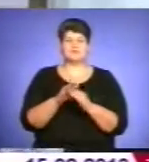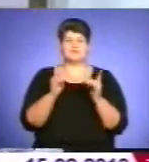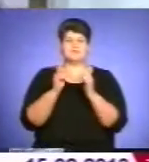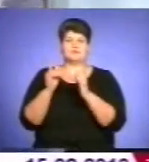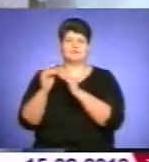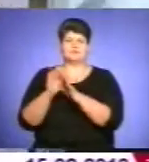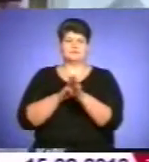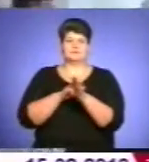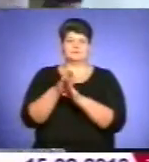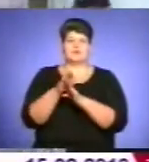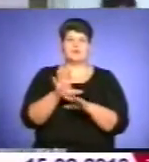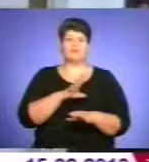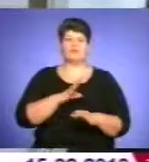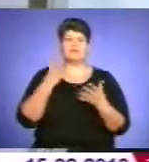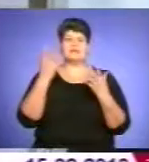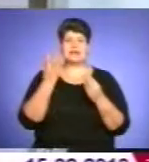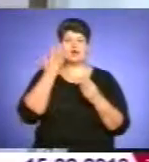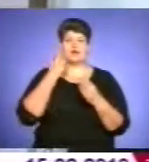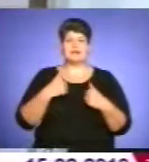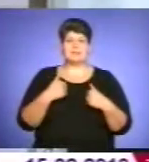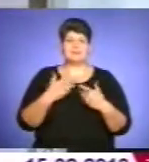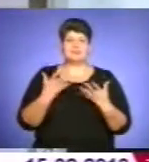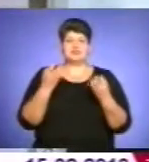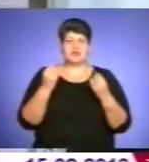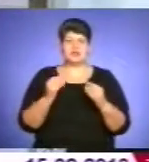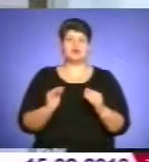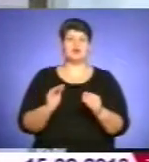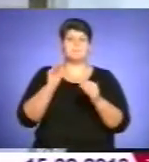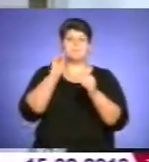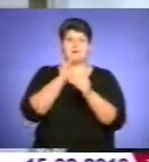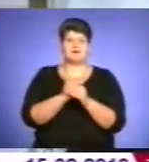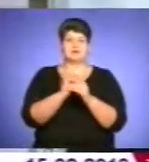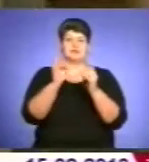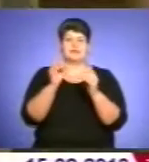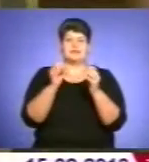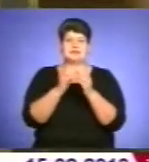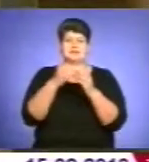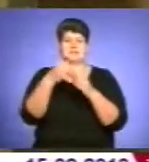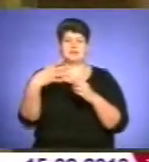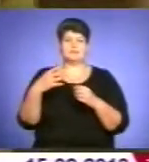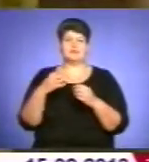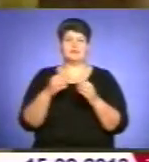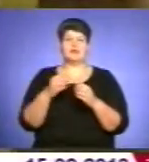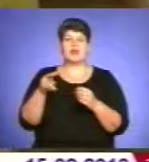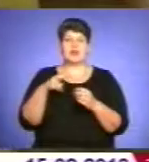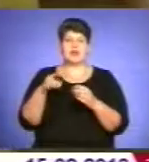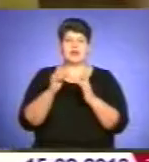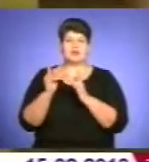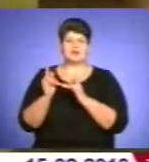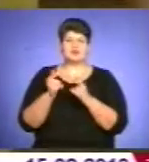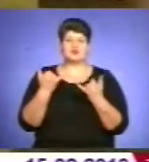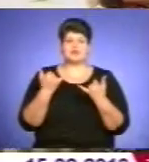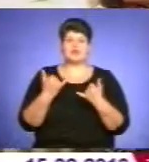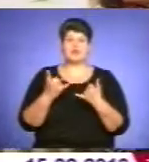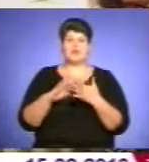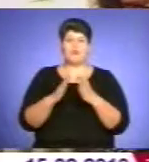а були такі дні, коли ми додатково розміщували від 5 до 10 ліжок. У сучасних умовах хворіти дорого. Будь